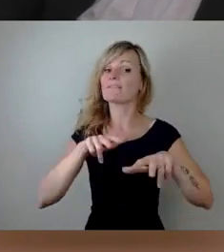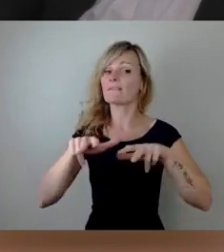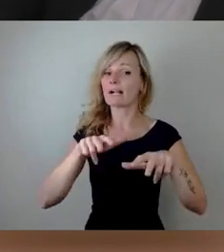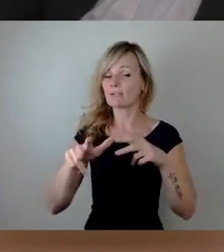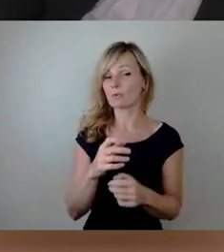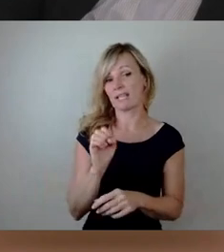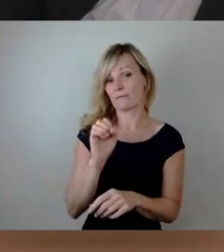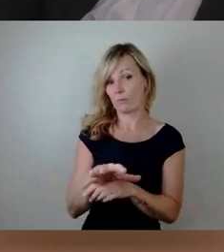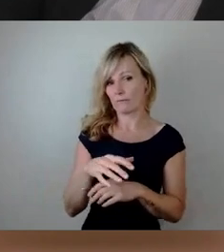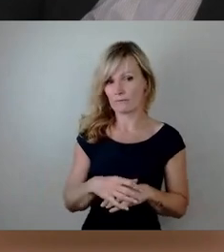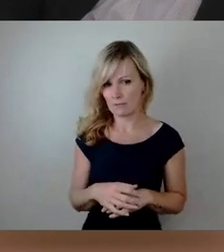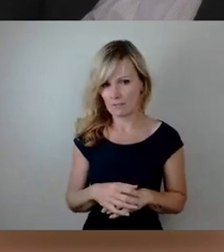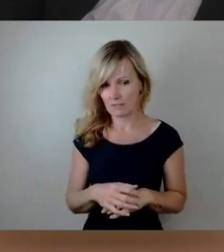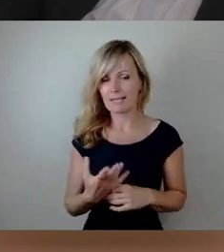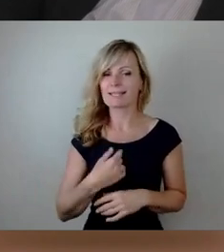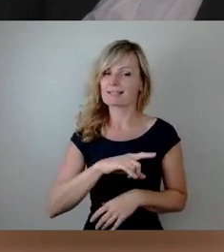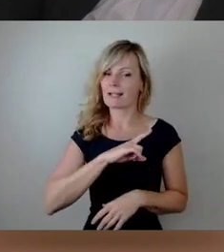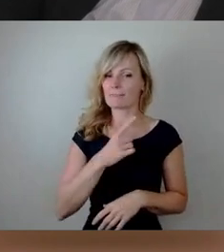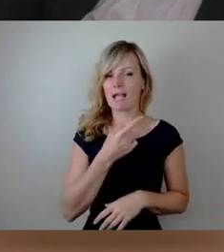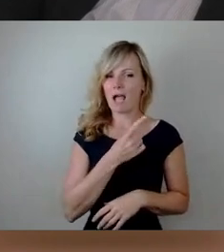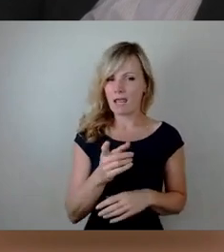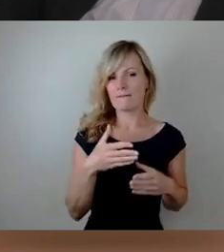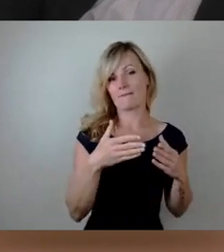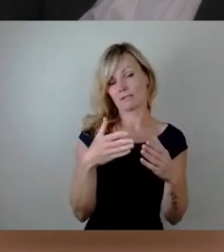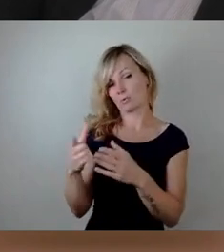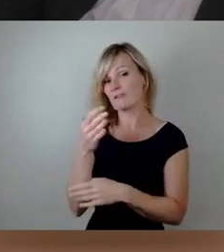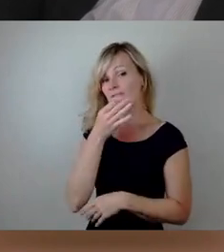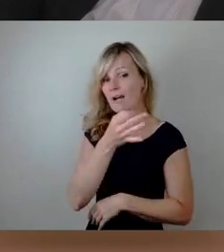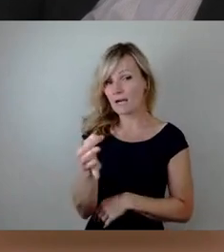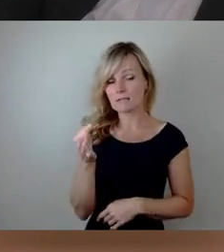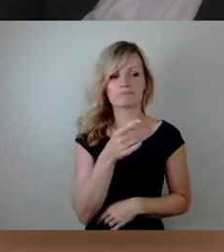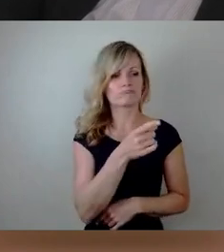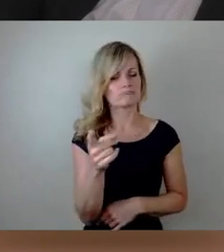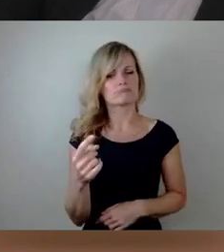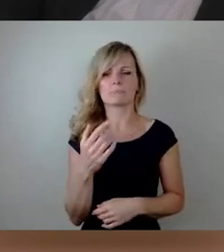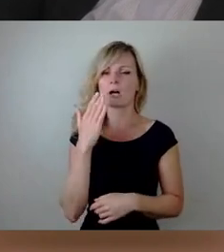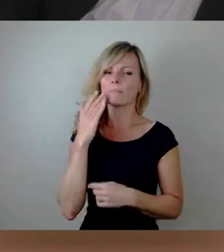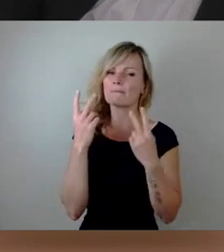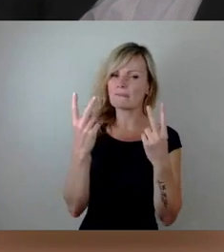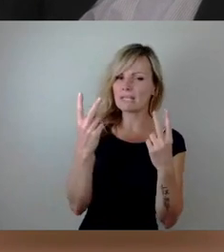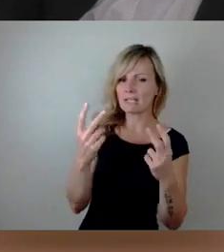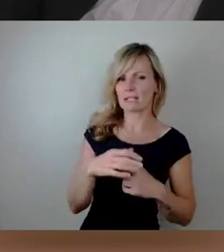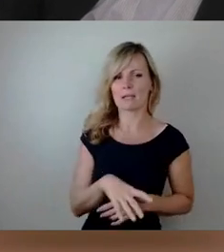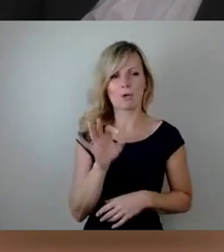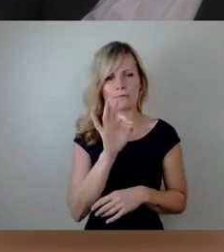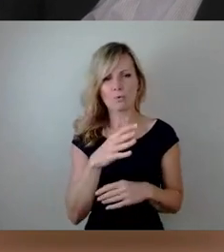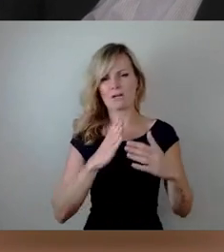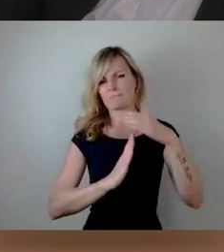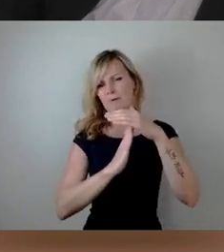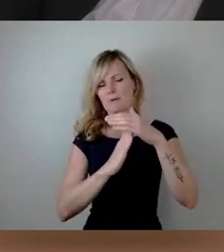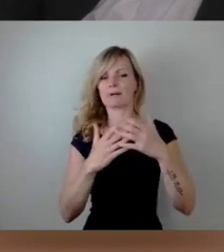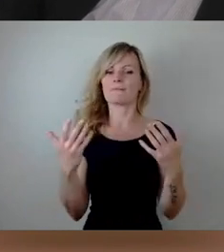allen Fraktionen gefragt, was ist Ihnen besonders wichtig, was sind rote Linien, um das entsprechend in